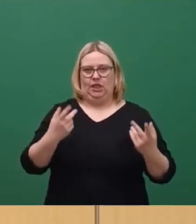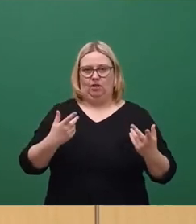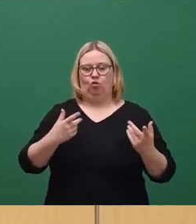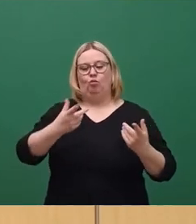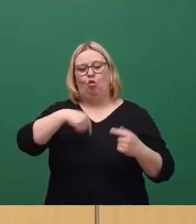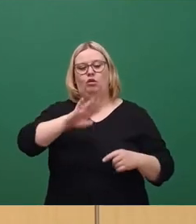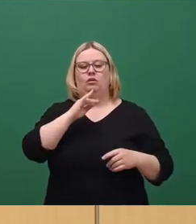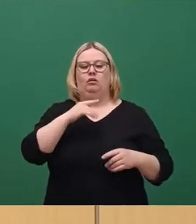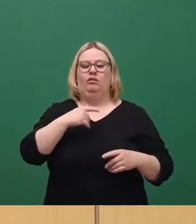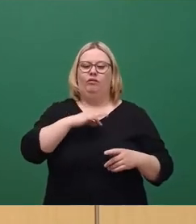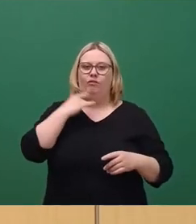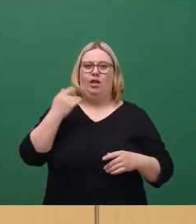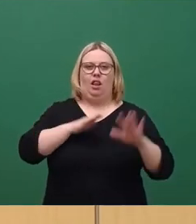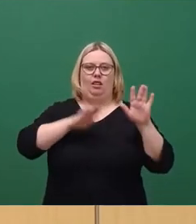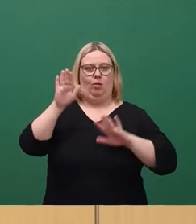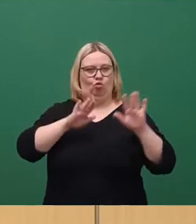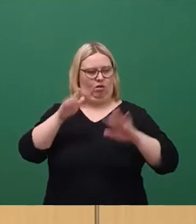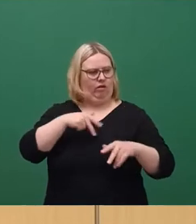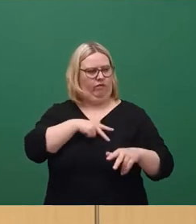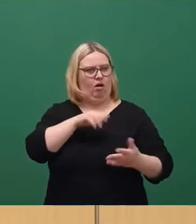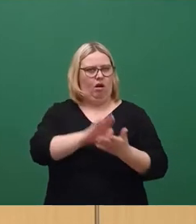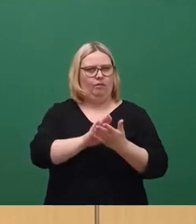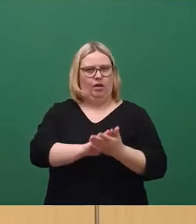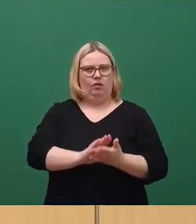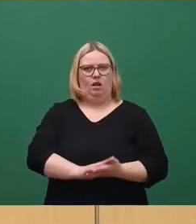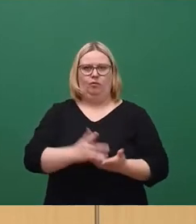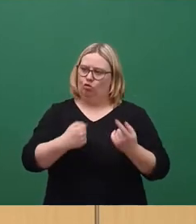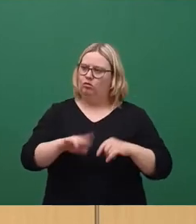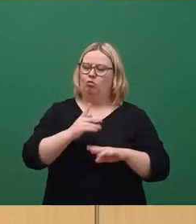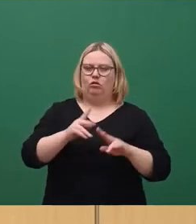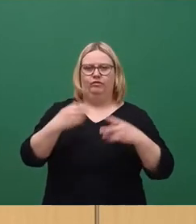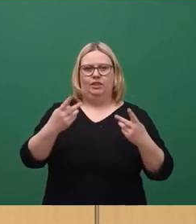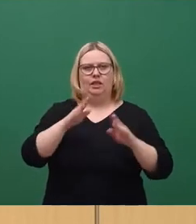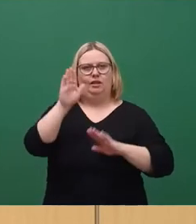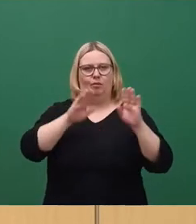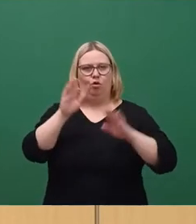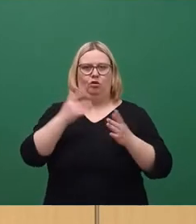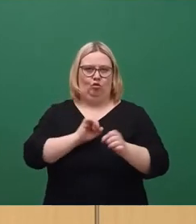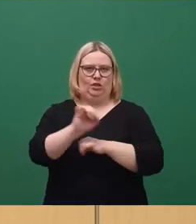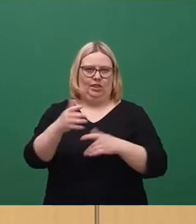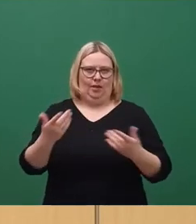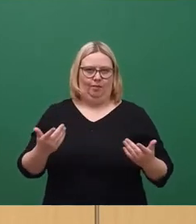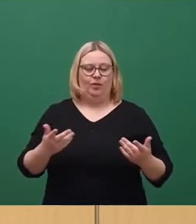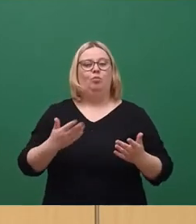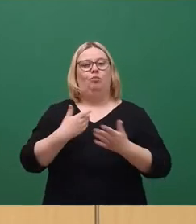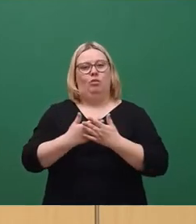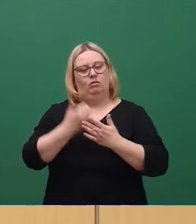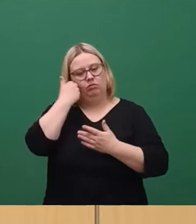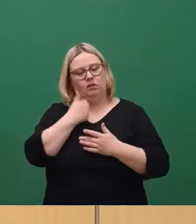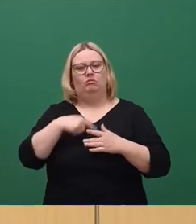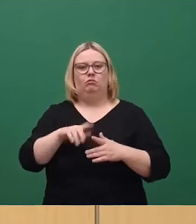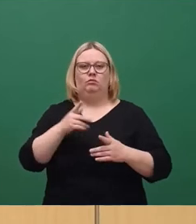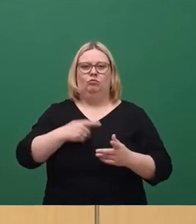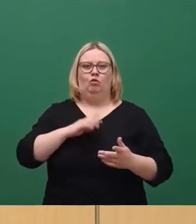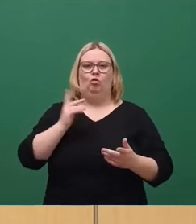gescholtene Demokratie die bestmögliche aller Welten ist, trotz alledem. In diesem Sinne bitte ich Sie um Zustimmung zu unserem